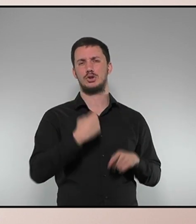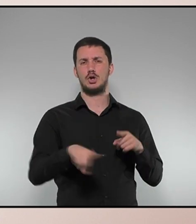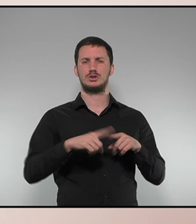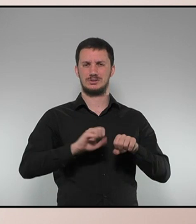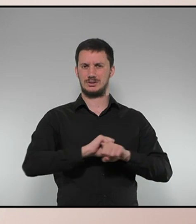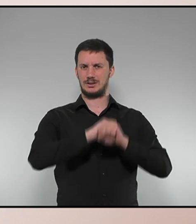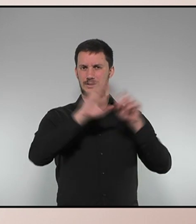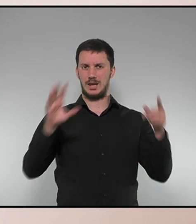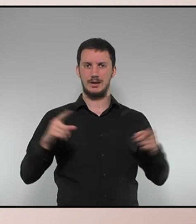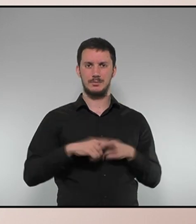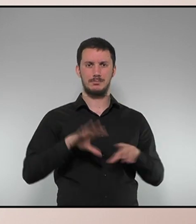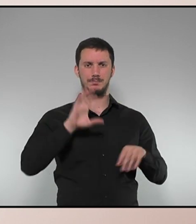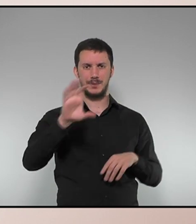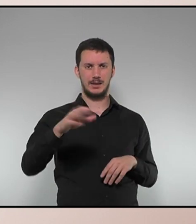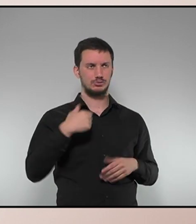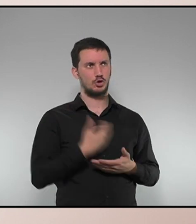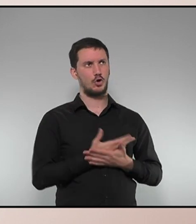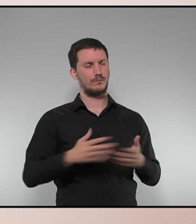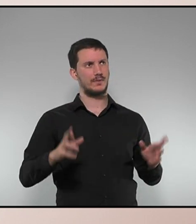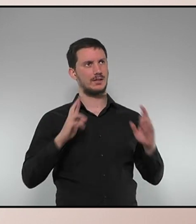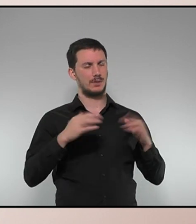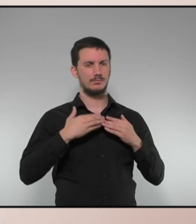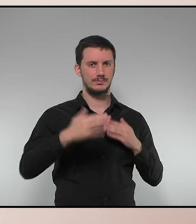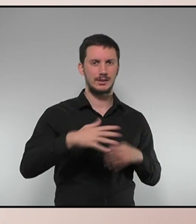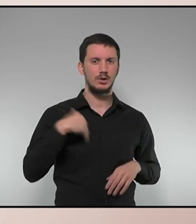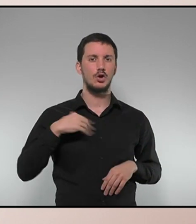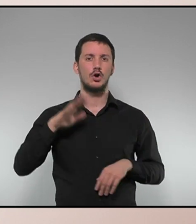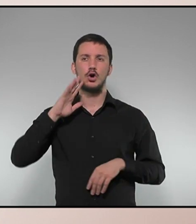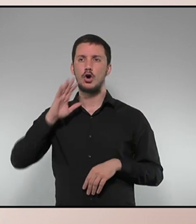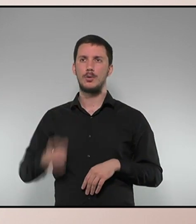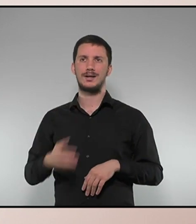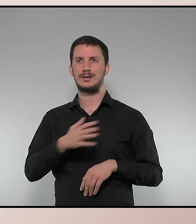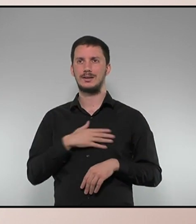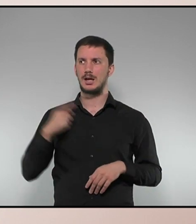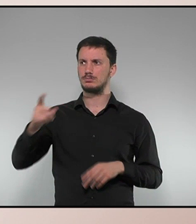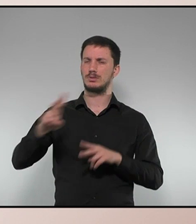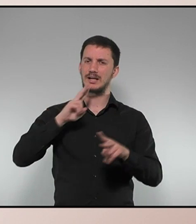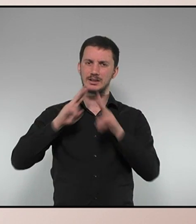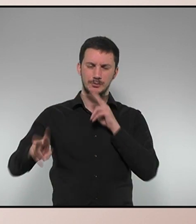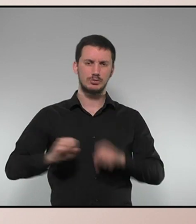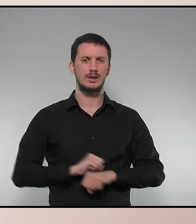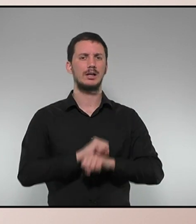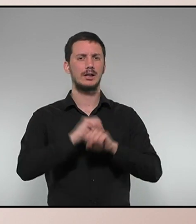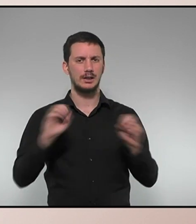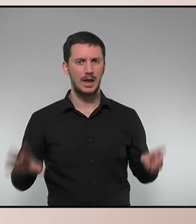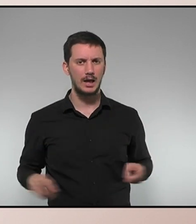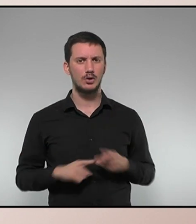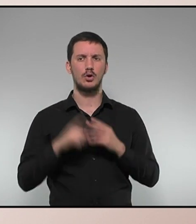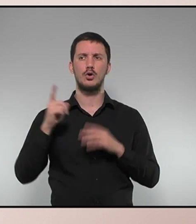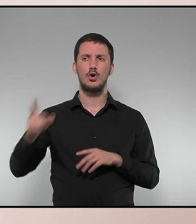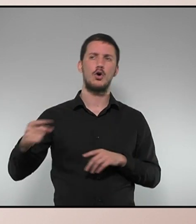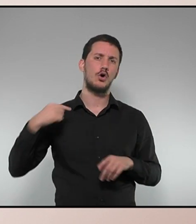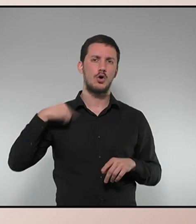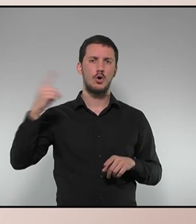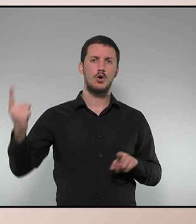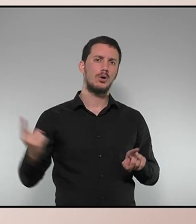El país vol mirar endavant en confiança i esperança. el govern escolta el missatge i respon a determinació. La oposició s'entesta en